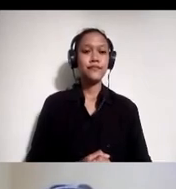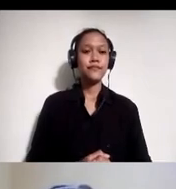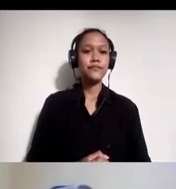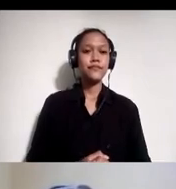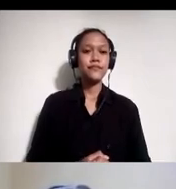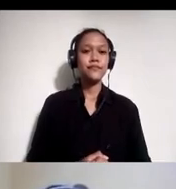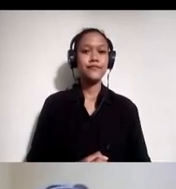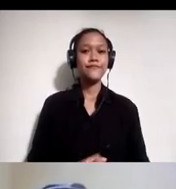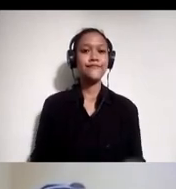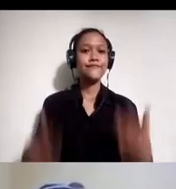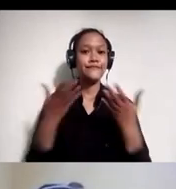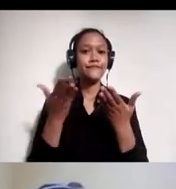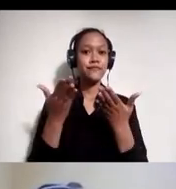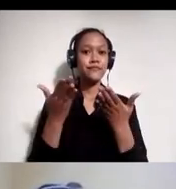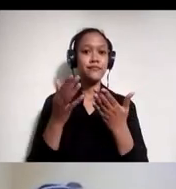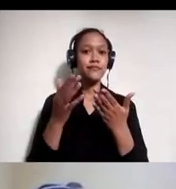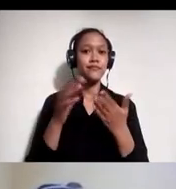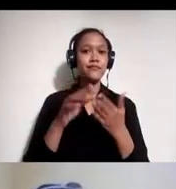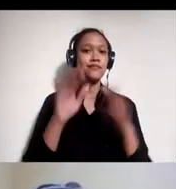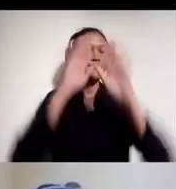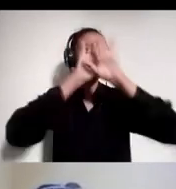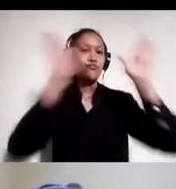Silakan yang belum menyalakan.